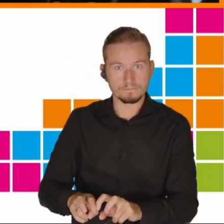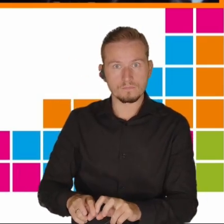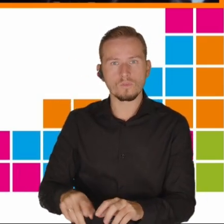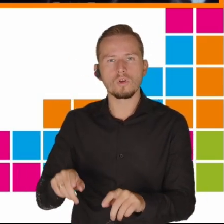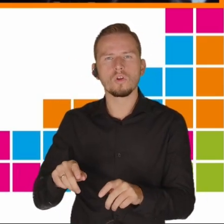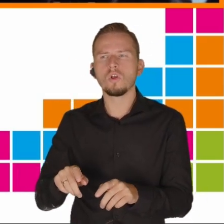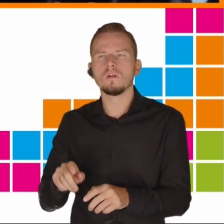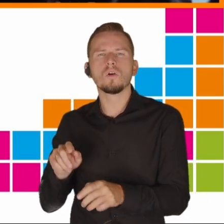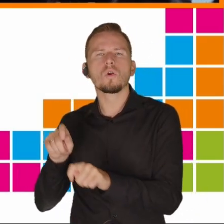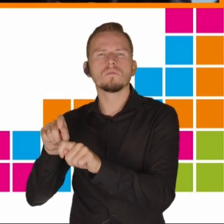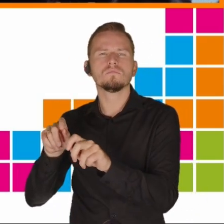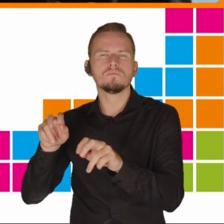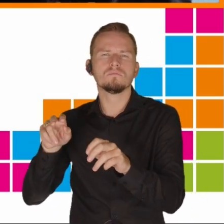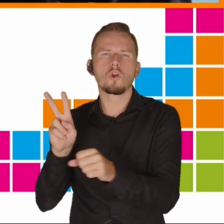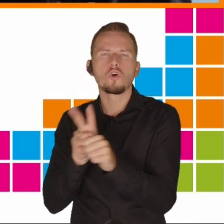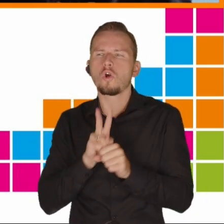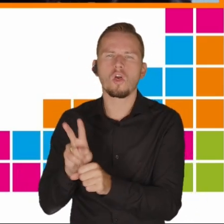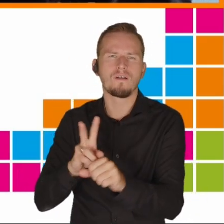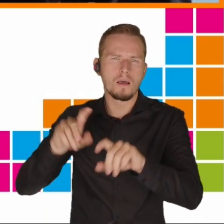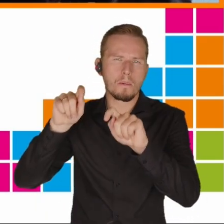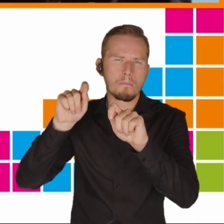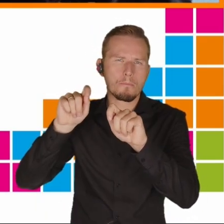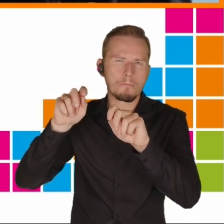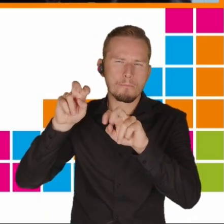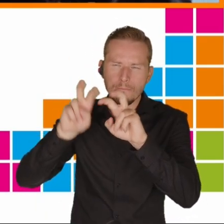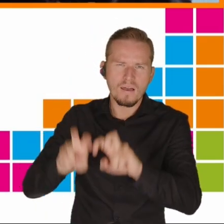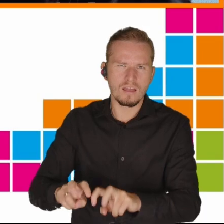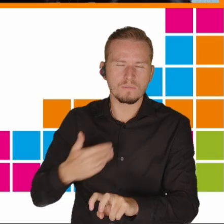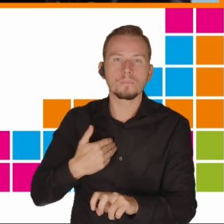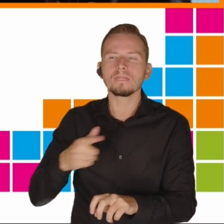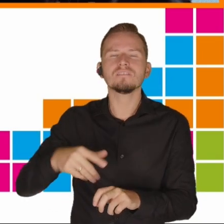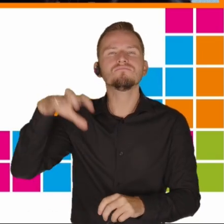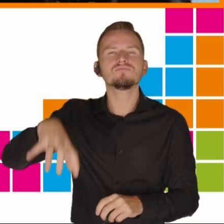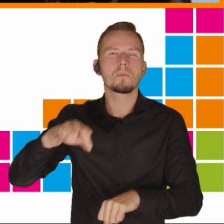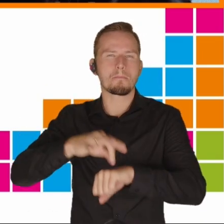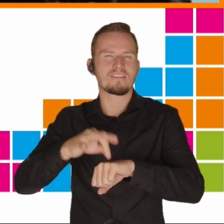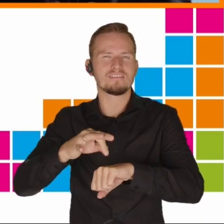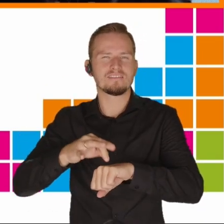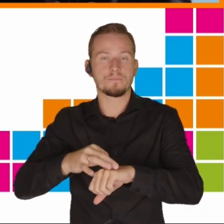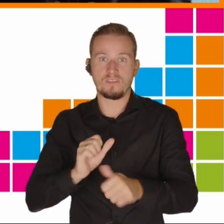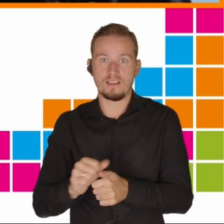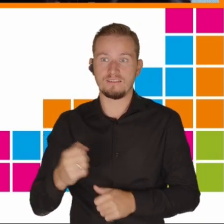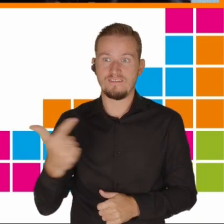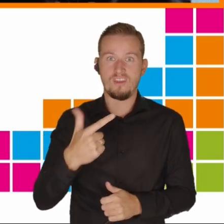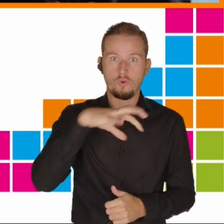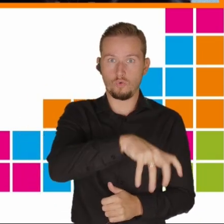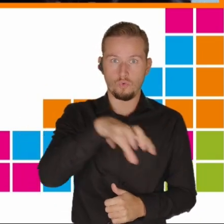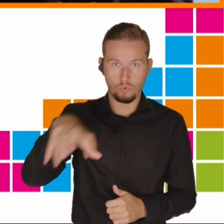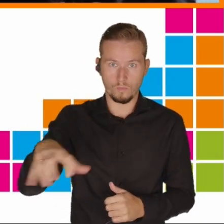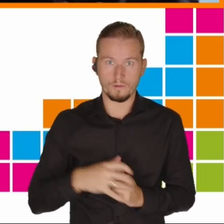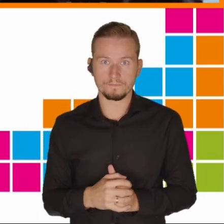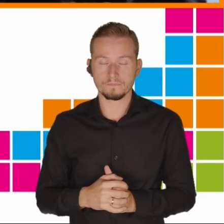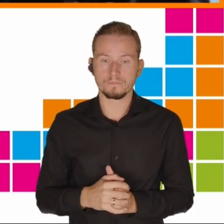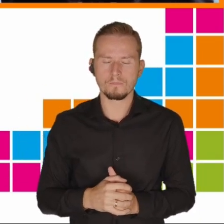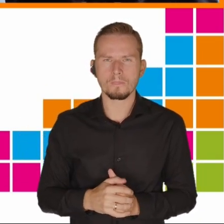one są znane w dziedzinie medycyny. Mamy dwie grupy. Osoby są przypisane